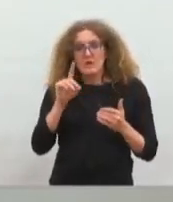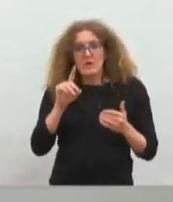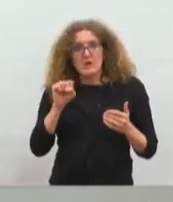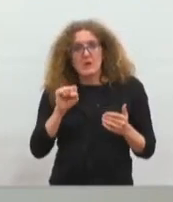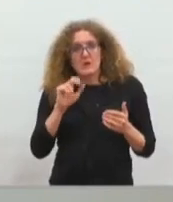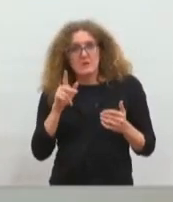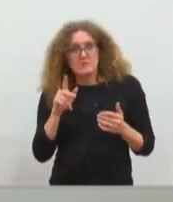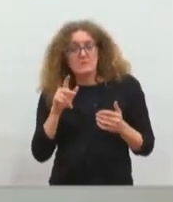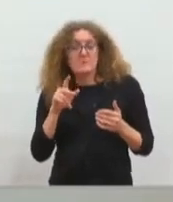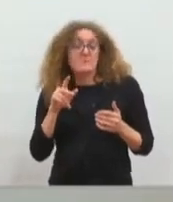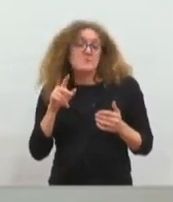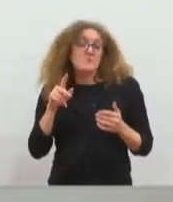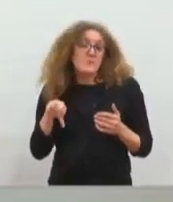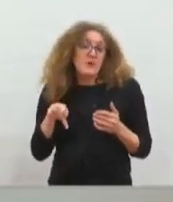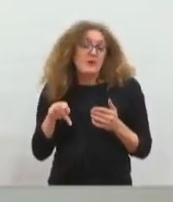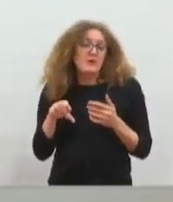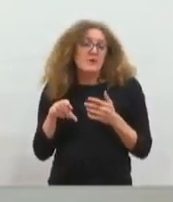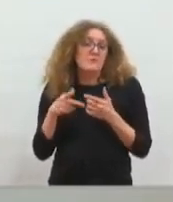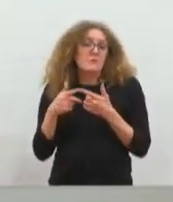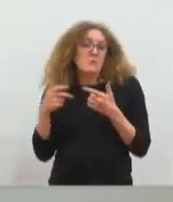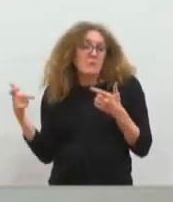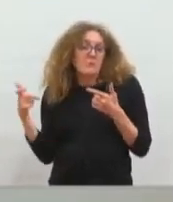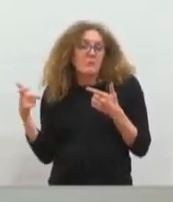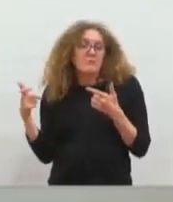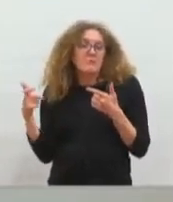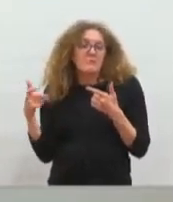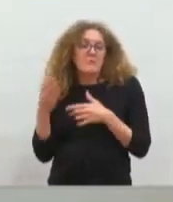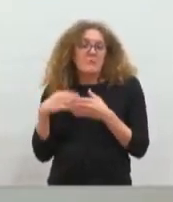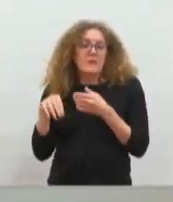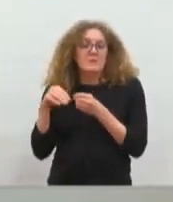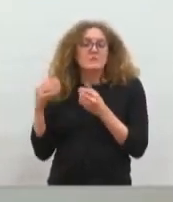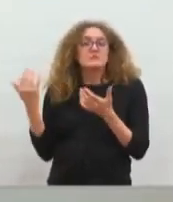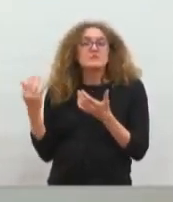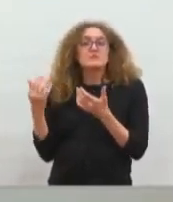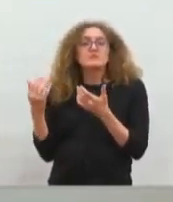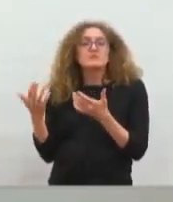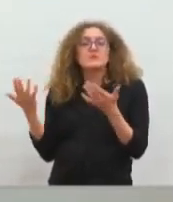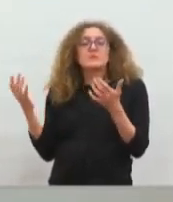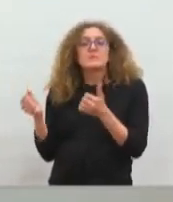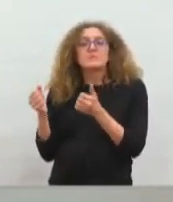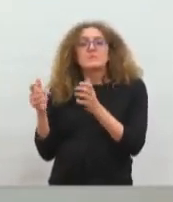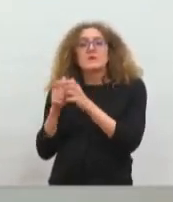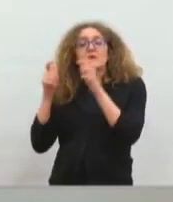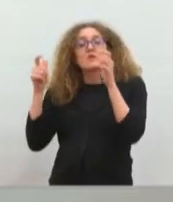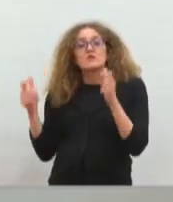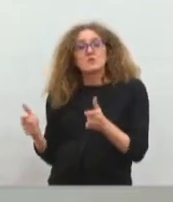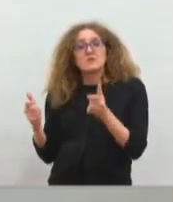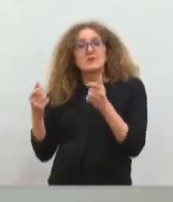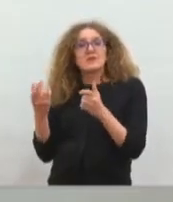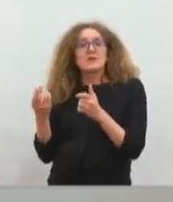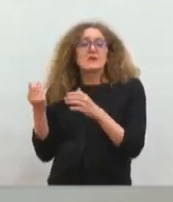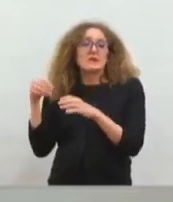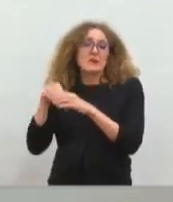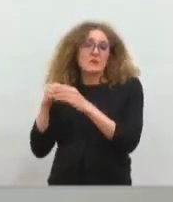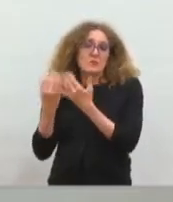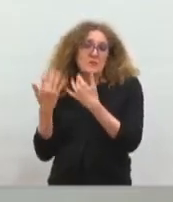différentes DSP et, d'autre part, à la société d'économie, que ça a objet unique, dites ces mots. Donc,